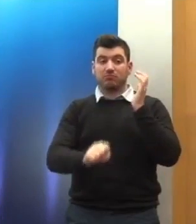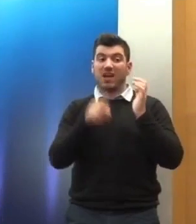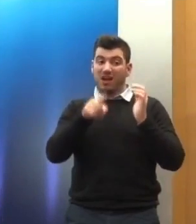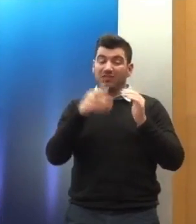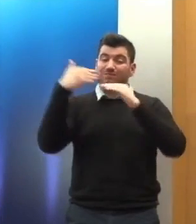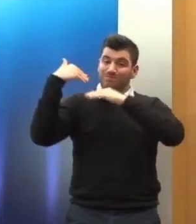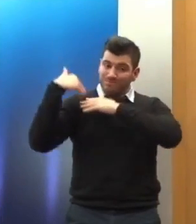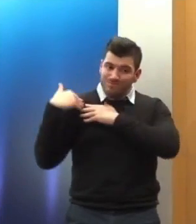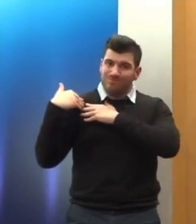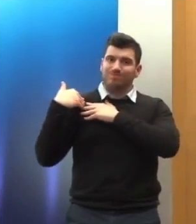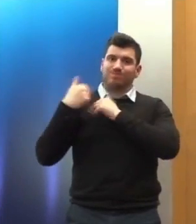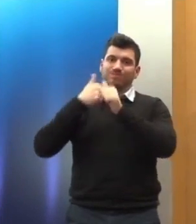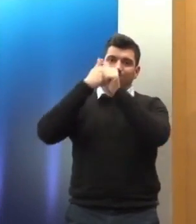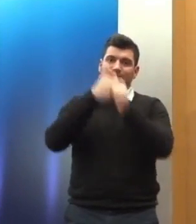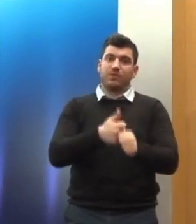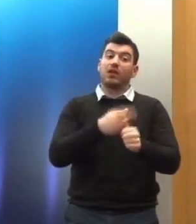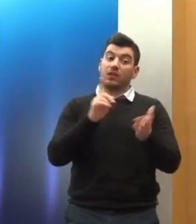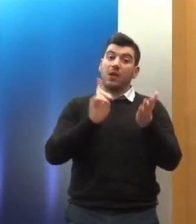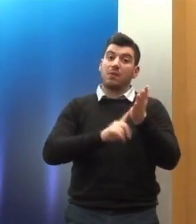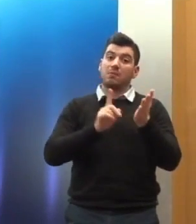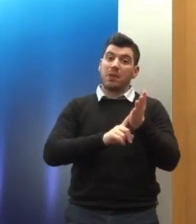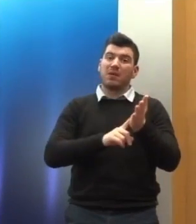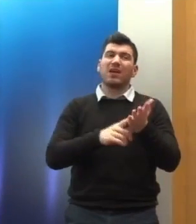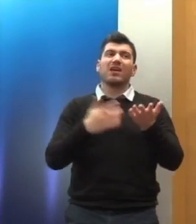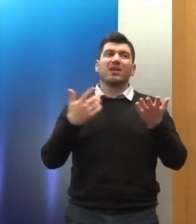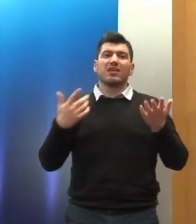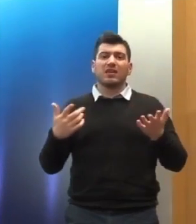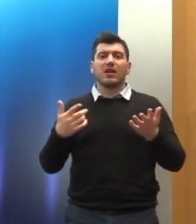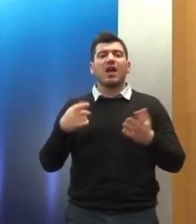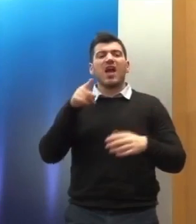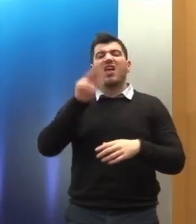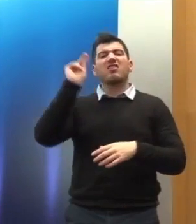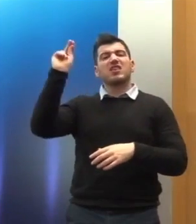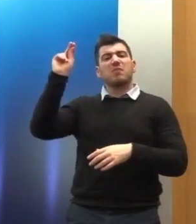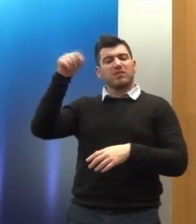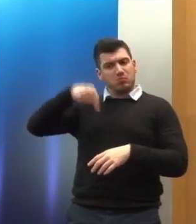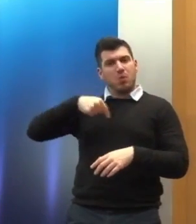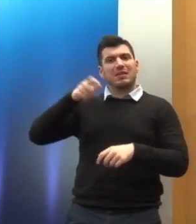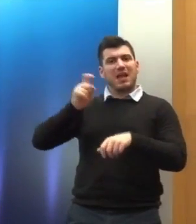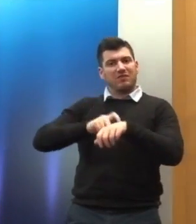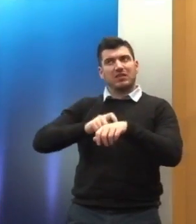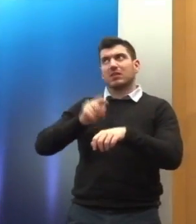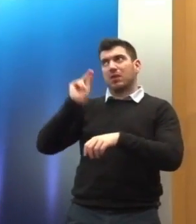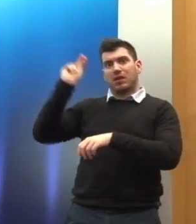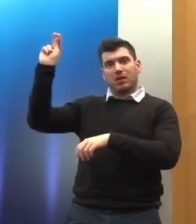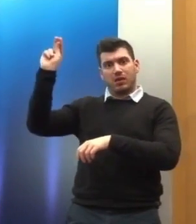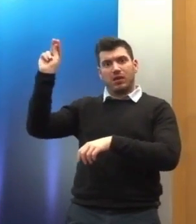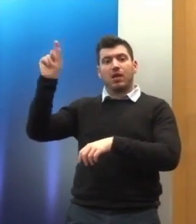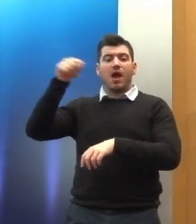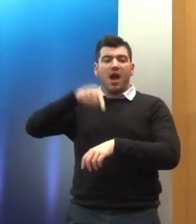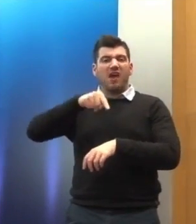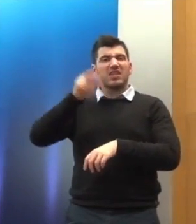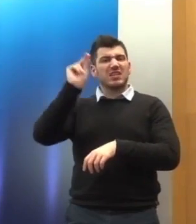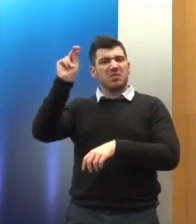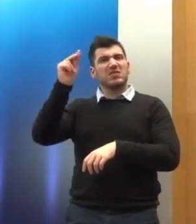αυτό προϋποθέτει επίσης ότι δεν θα ξαναθυμηθούμε τις δεσμεύσεις σε τέσσερα ή σε πέντε χρόνια, λίγο πριν από την επόμενη εξέταση, οπότε θα